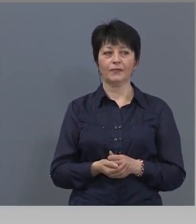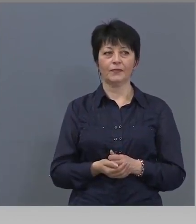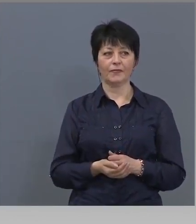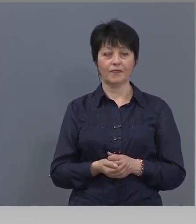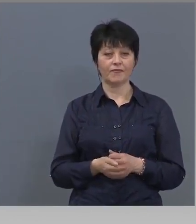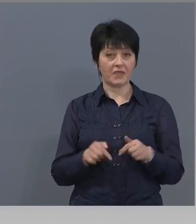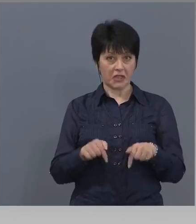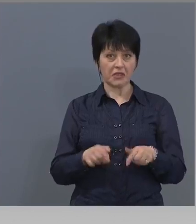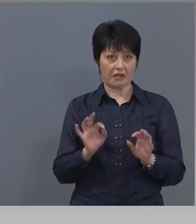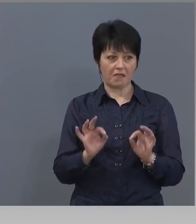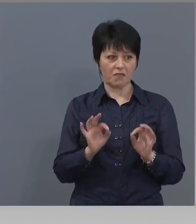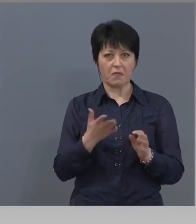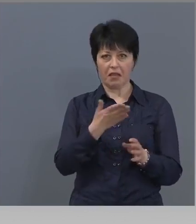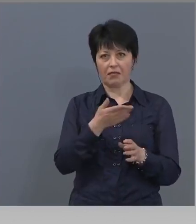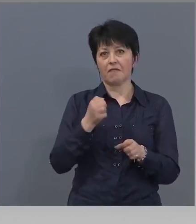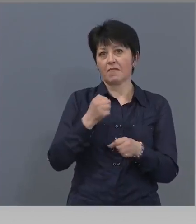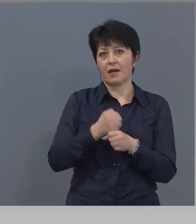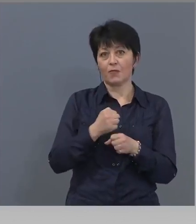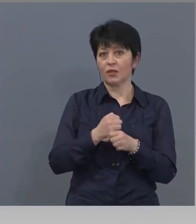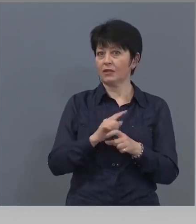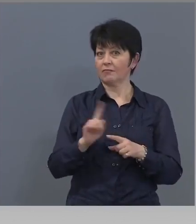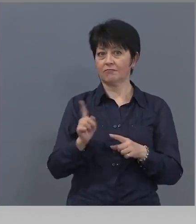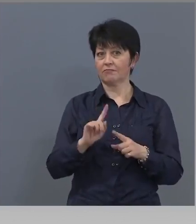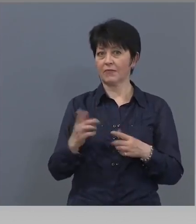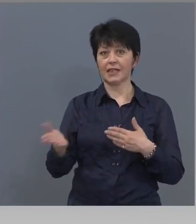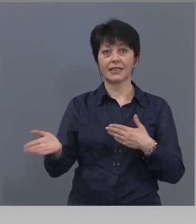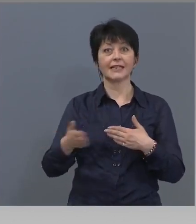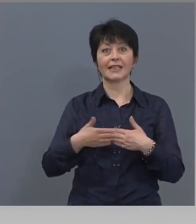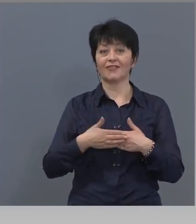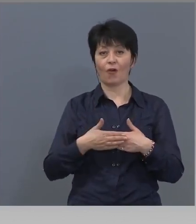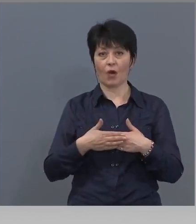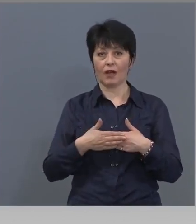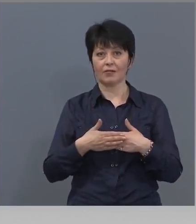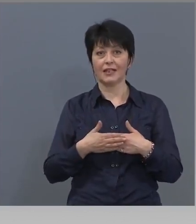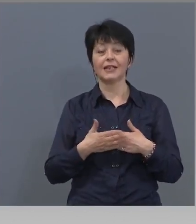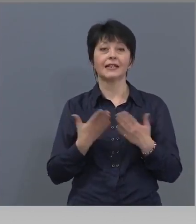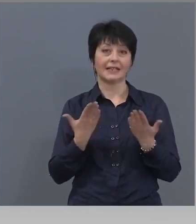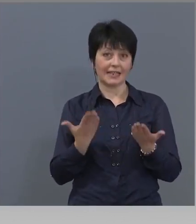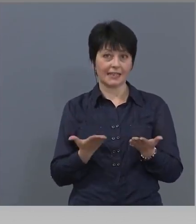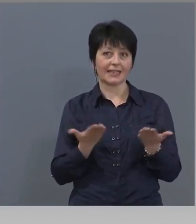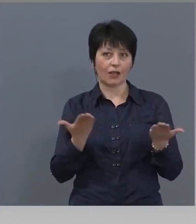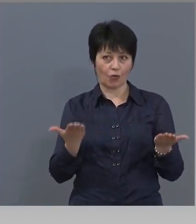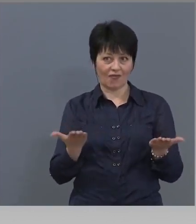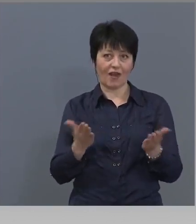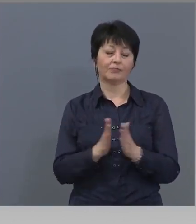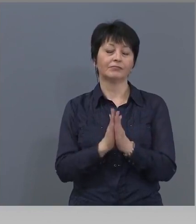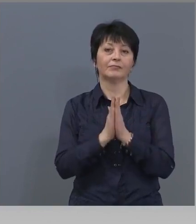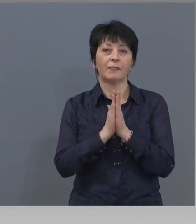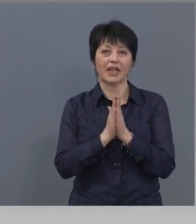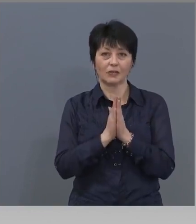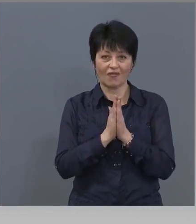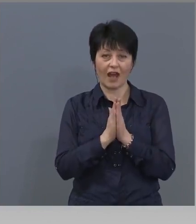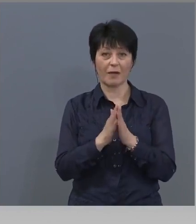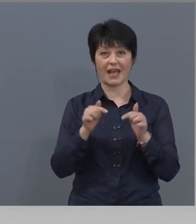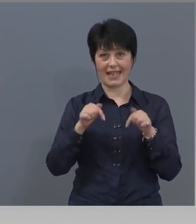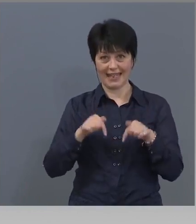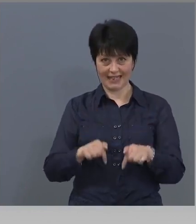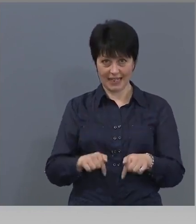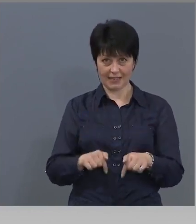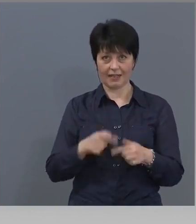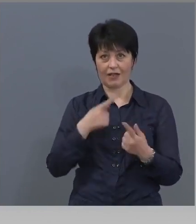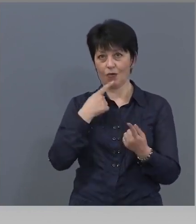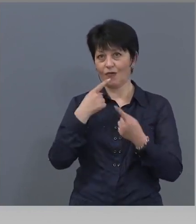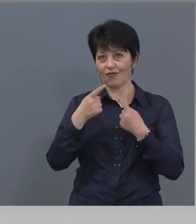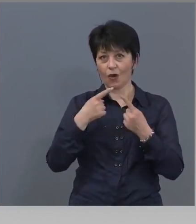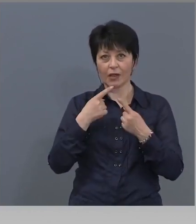И сега работят. Те не са затворени. И за това призовахме. И за това и днеска са сино да